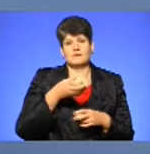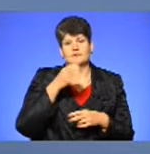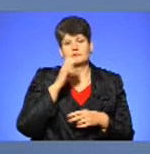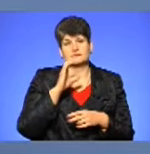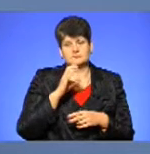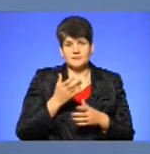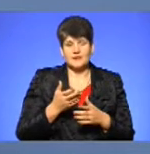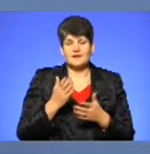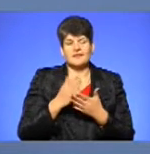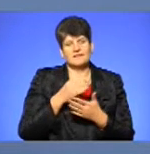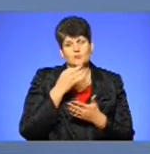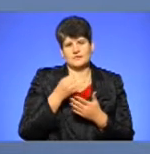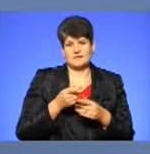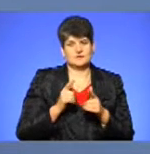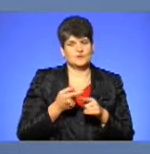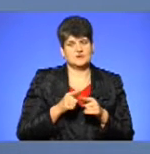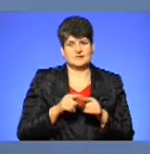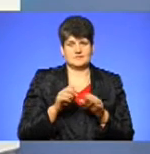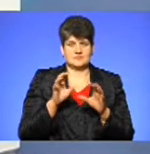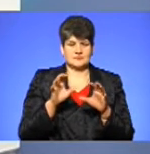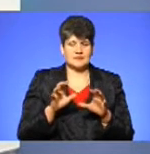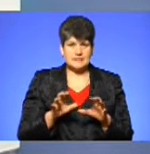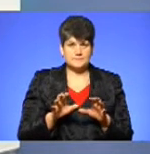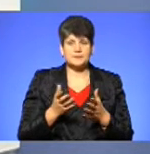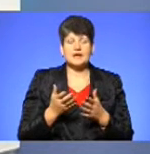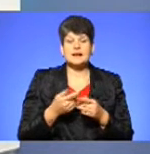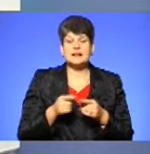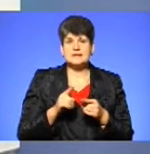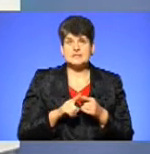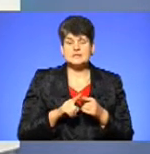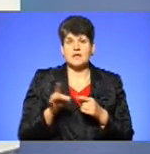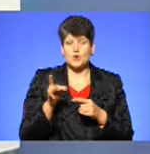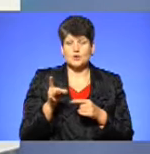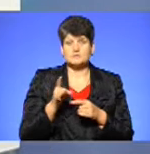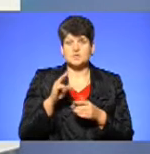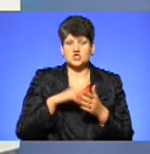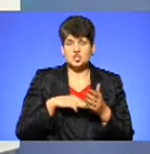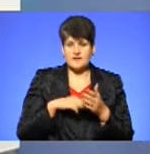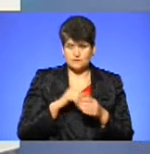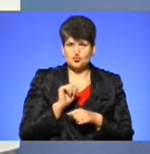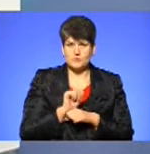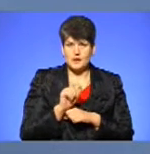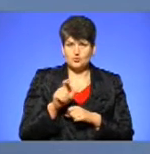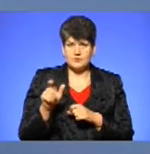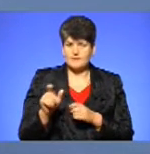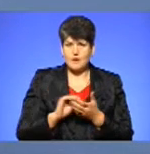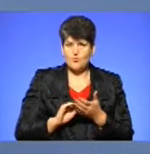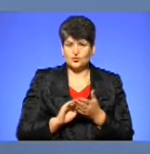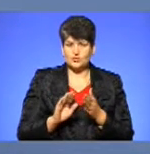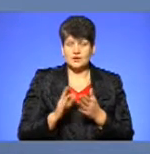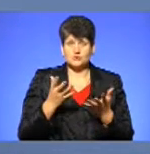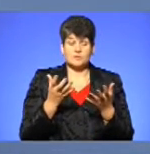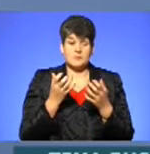згідно цієї статті. Чи такий розмір штрафів зупиняє правопорушники і вони вже не повторюють? Якщо брати